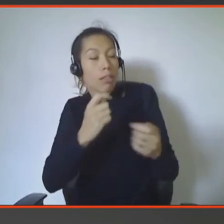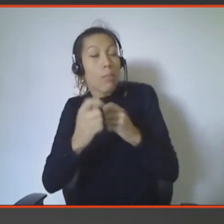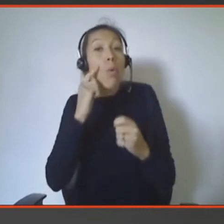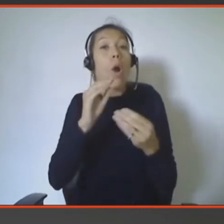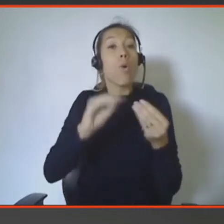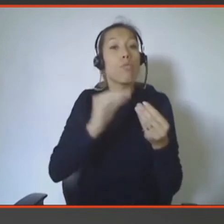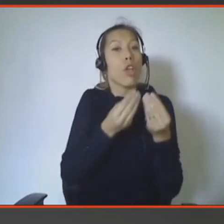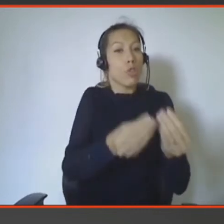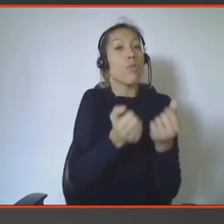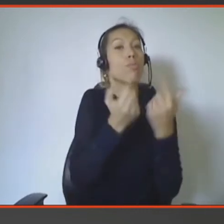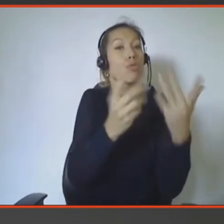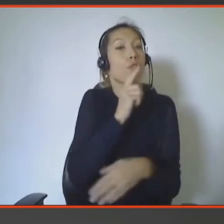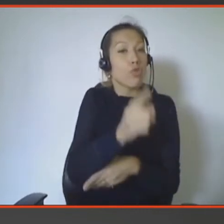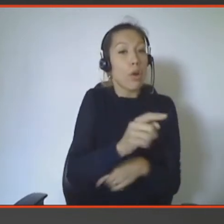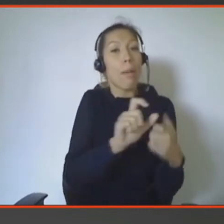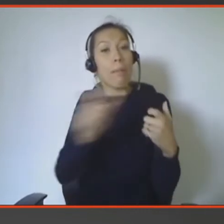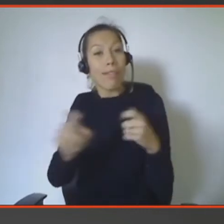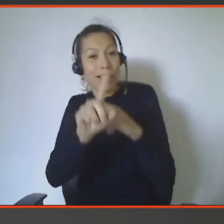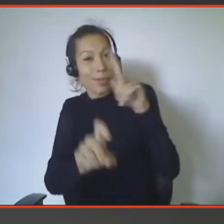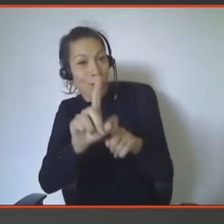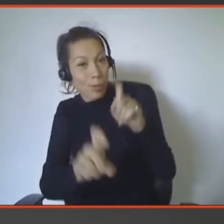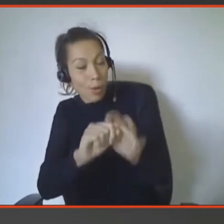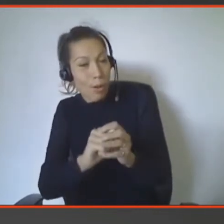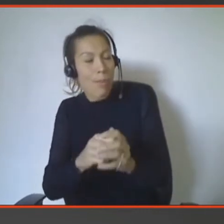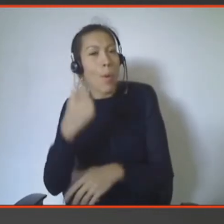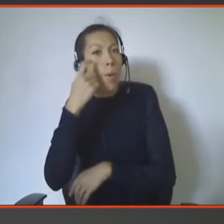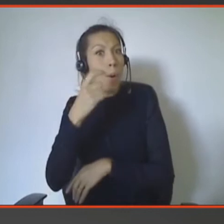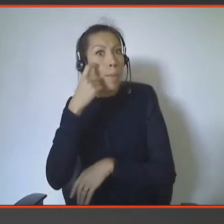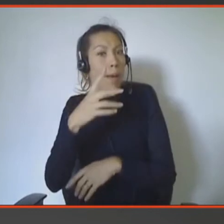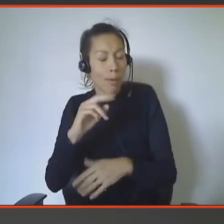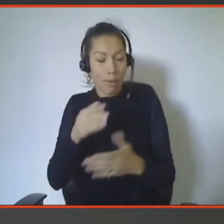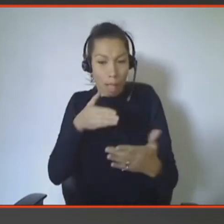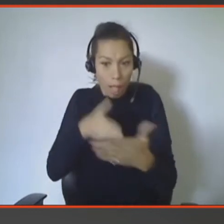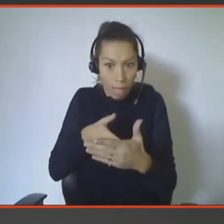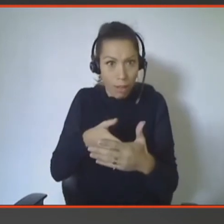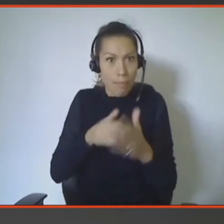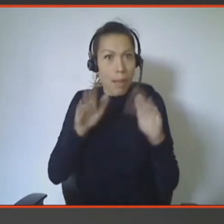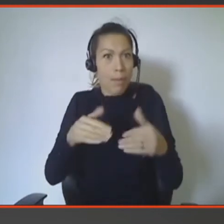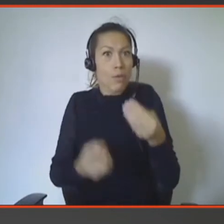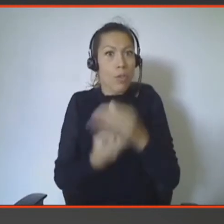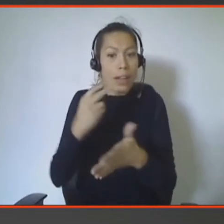aux familles de commenter, ils se sont rendus compte des obstacles, des défis qui arrivaient avec la technologie, puis aussi un petit peu des préjugés.